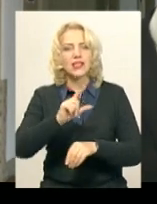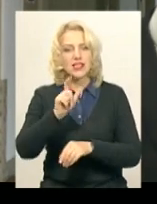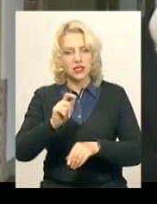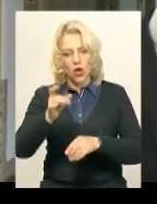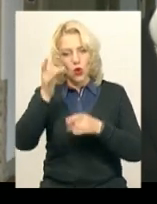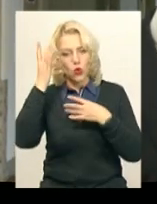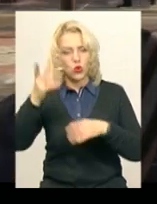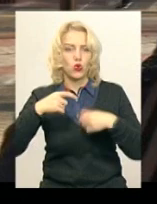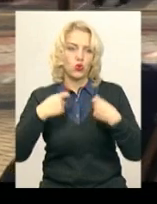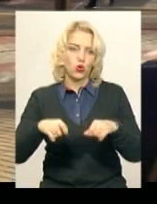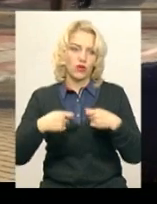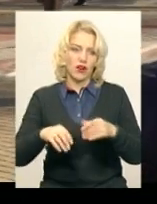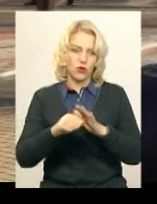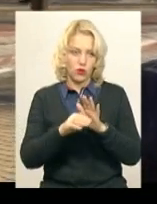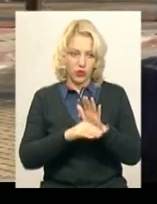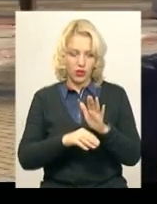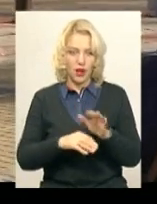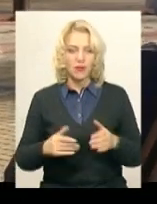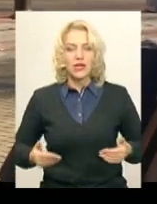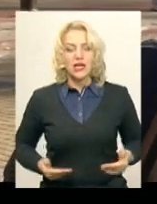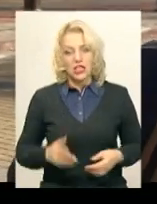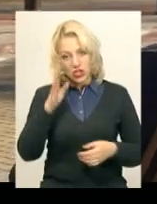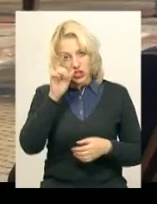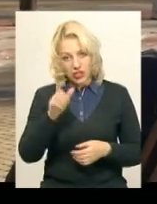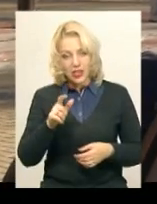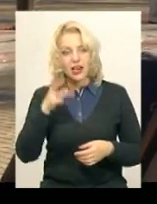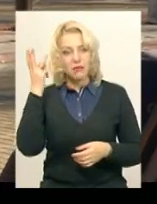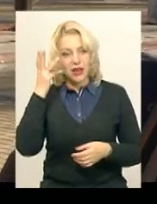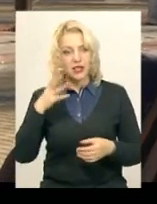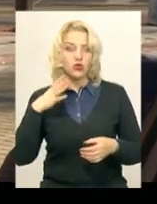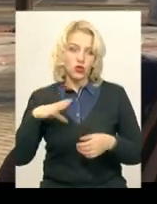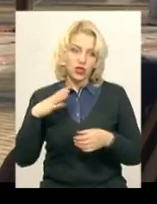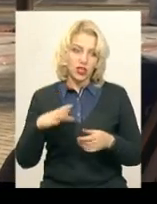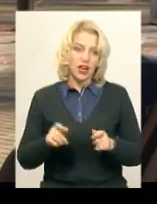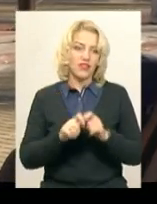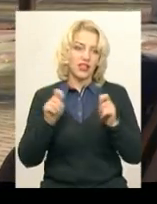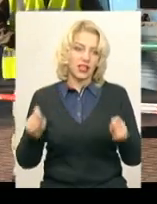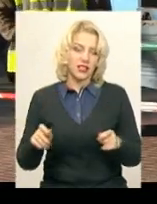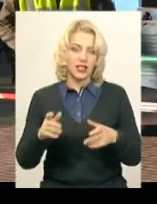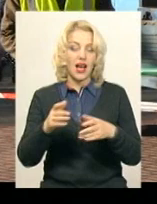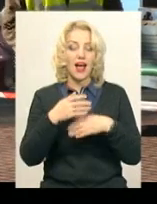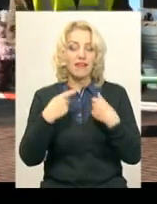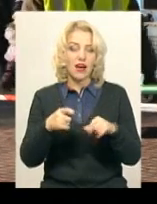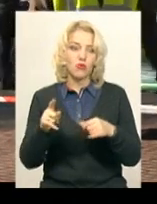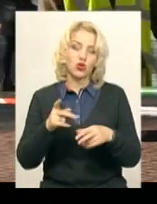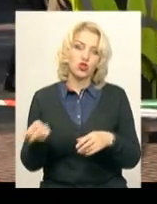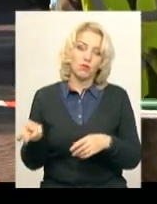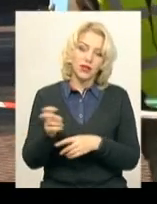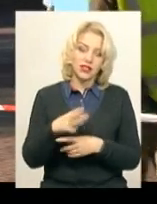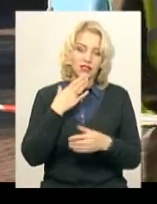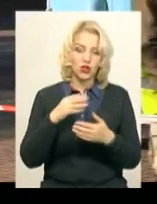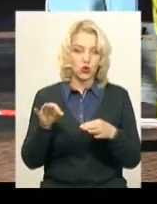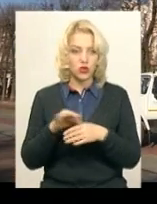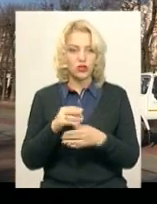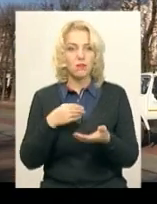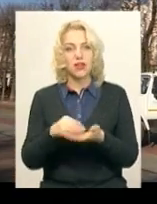торгівельної програми. Житель Хмельницького Геннадій Медяник каже, чекає відкриття різдвяного ярмарку, щоб прийти сюди з дружиною та придбати їй